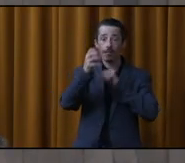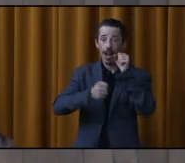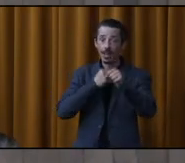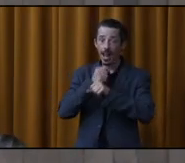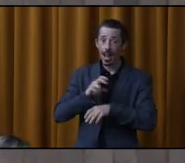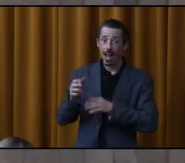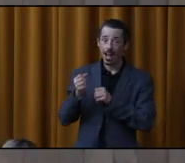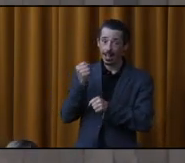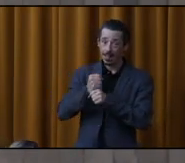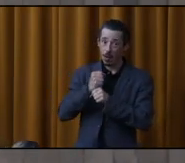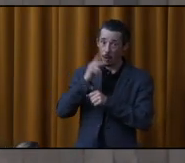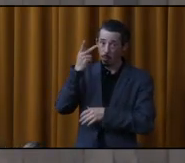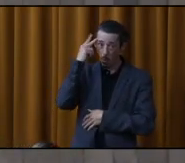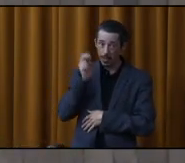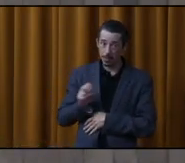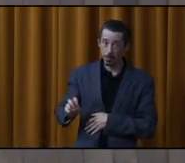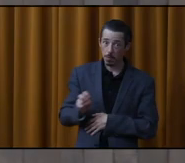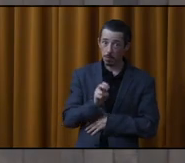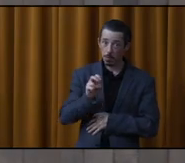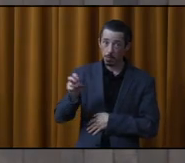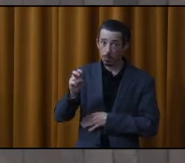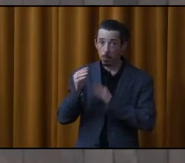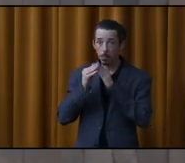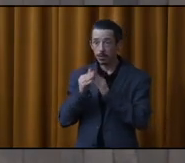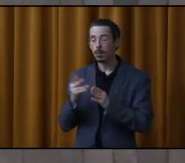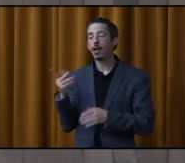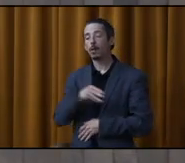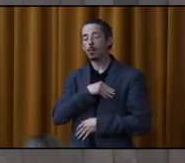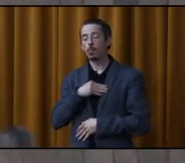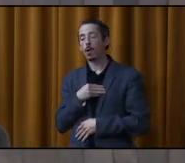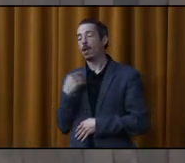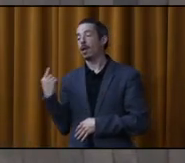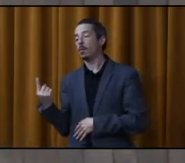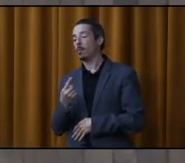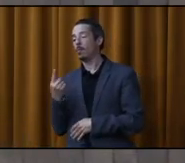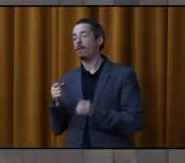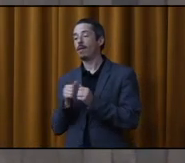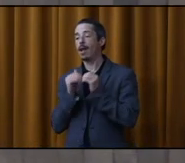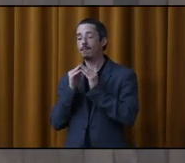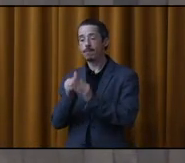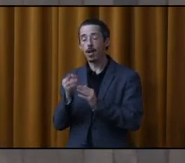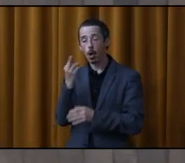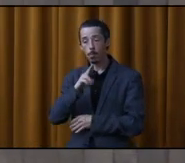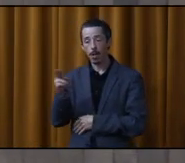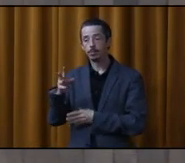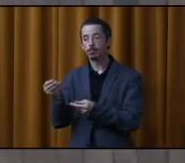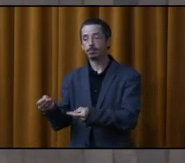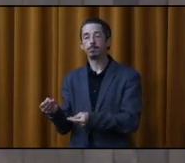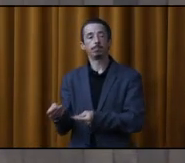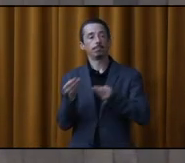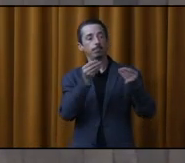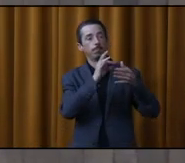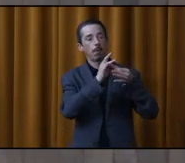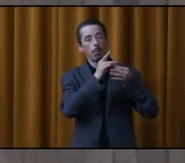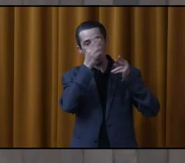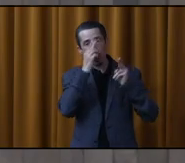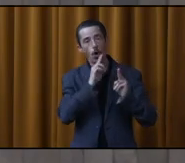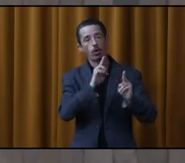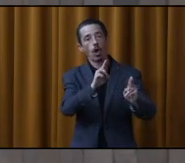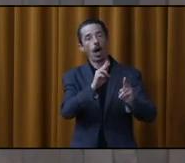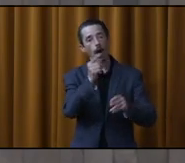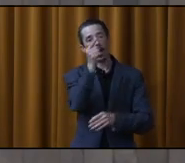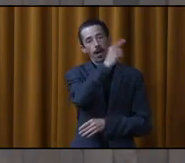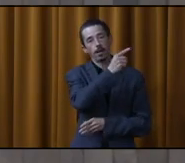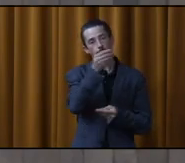carrière politique. Donc, la Ville de Repentigny s'est faite, bien sûr, un plaisir de soumettre sa candidature comme membre et nous sommes très fiers de